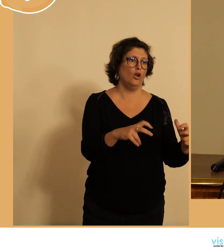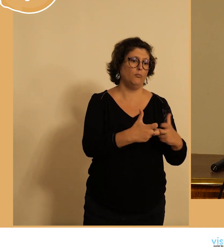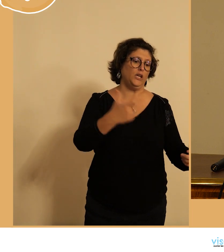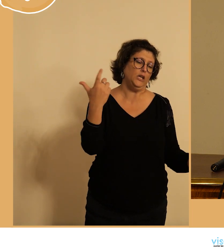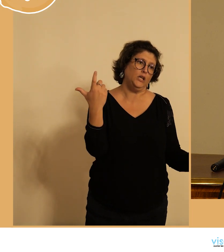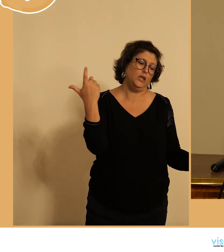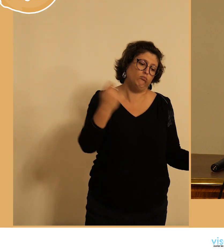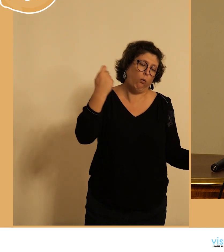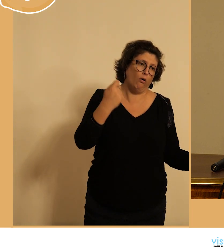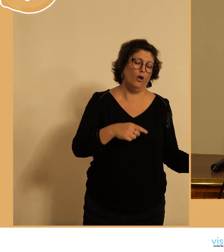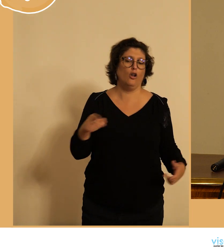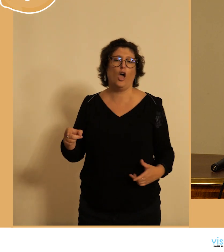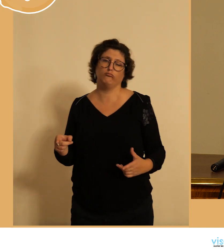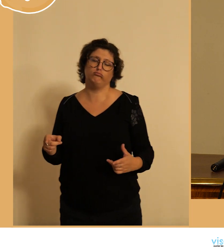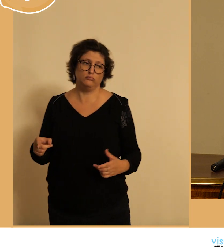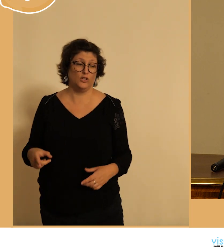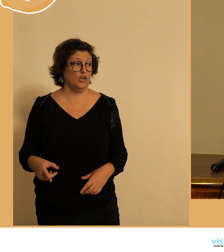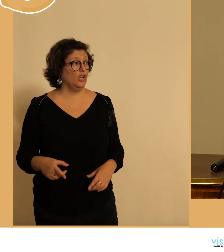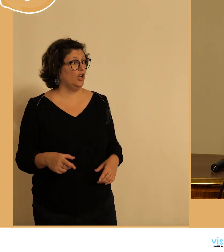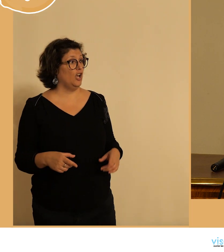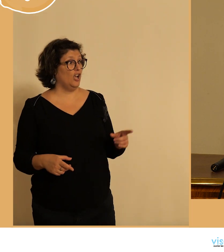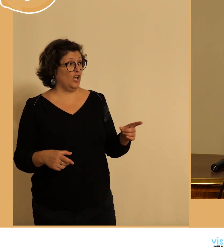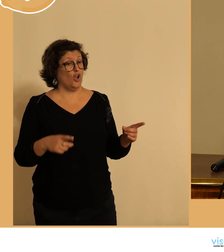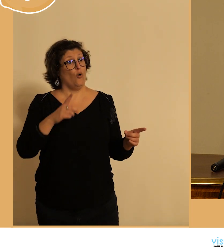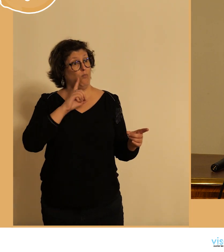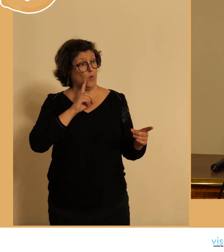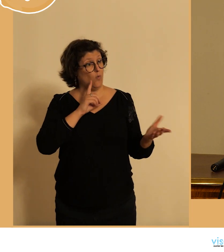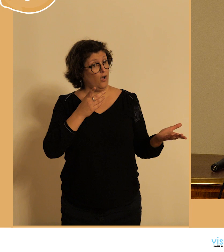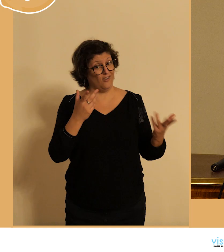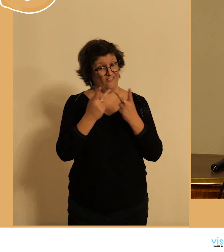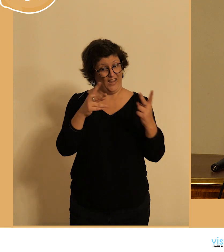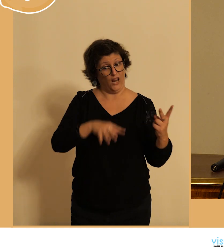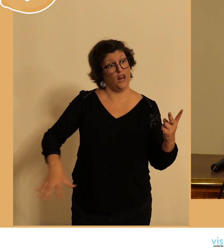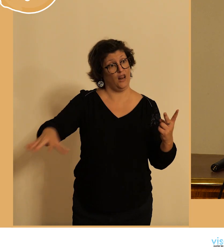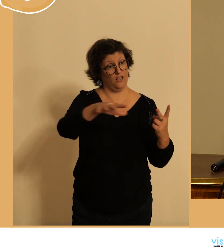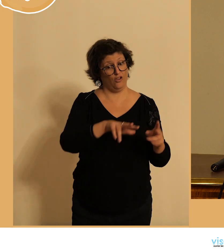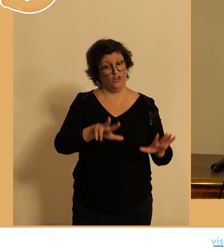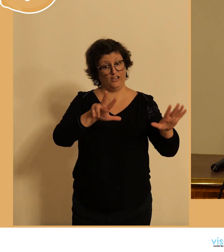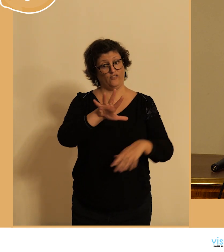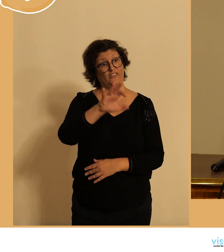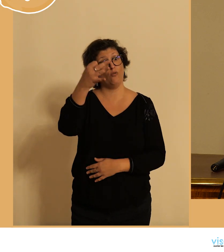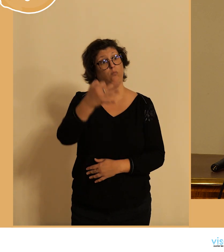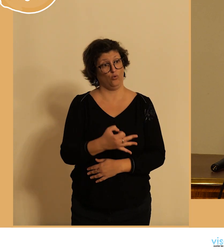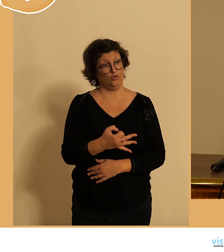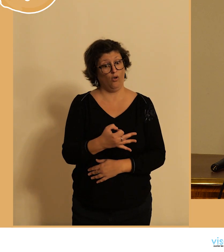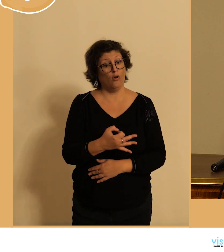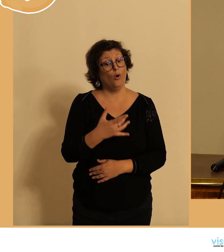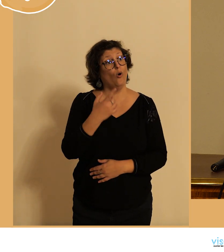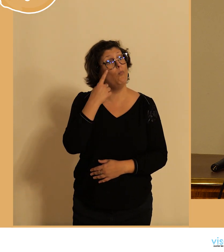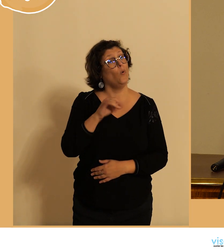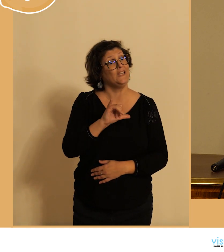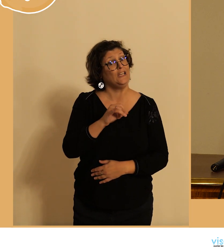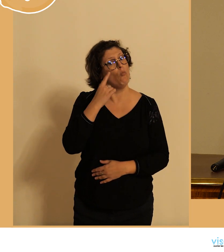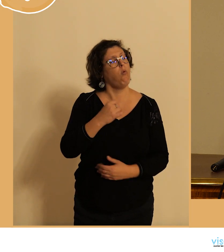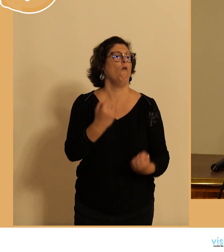'avantages bien sûr parce qu'on sait que 85% de l'espace urbain en tour de façade à façade est occupé par une voiture qu'elle